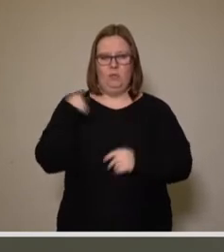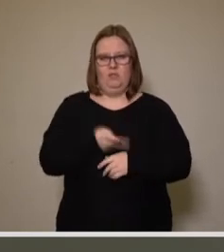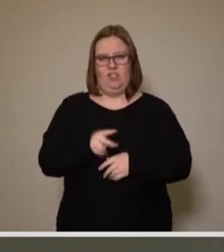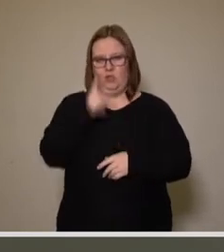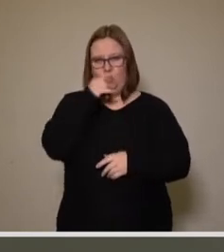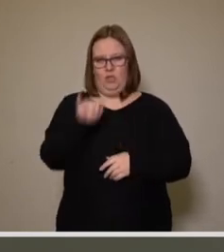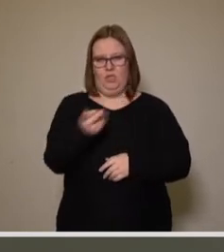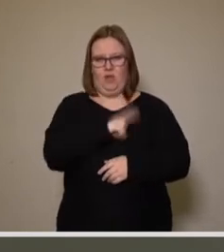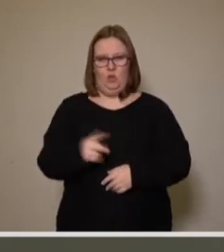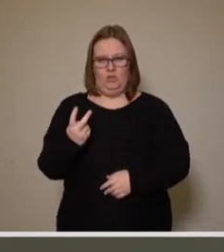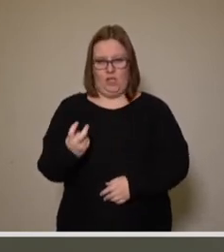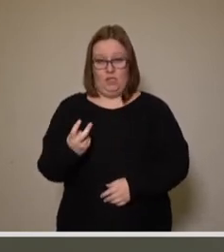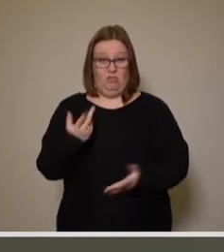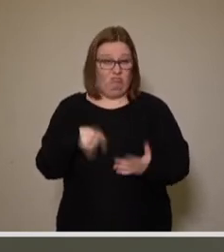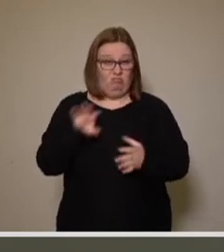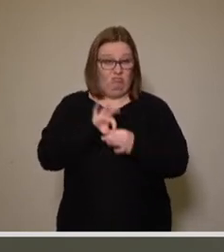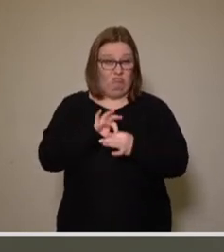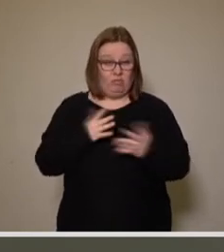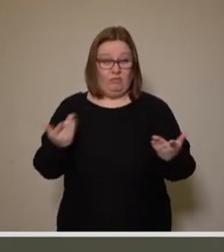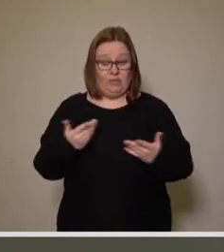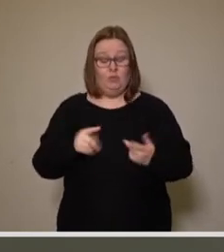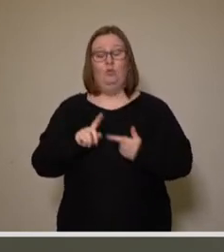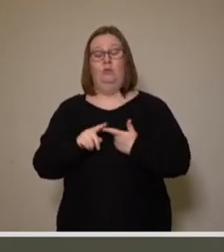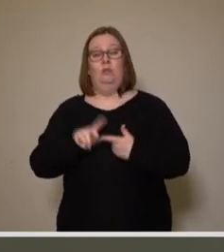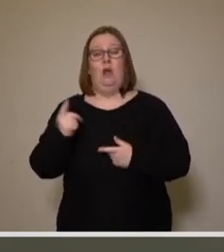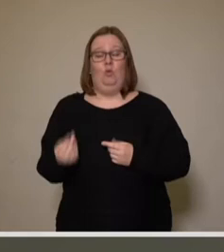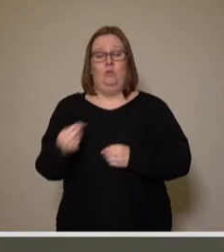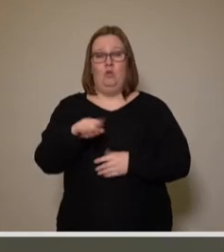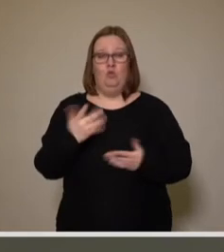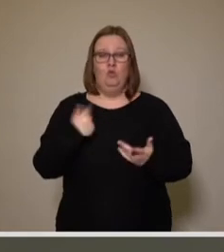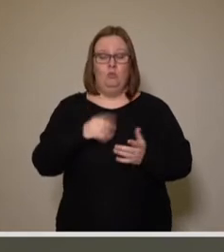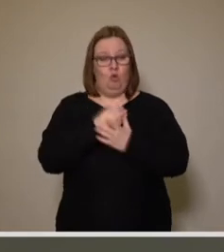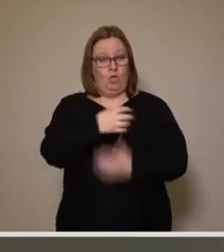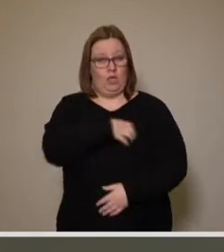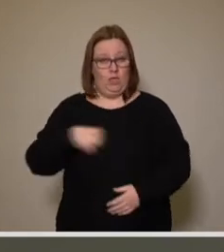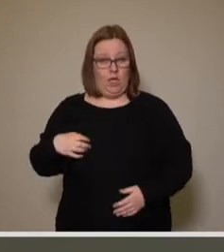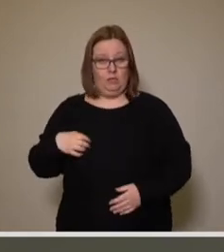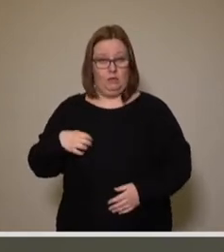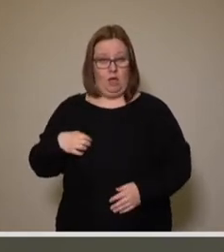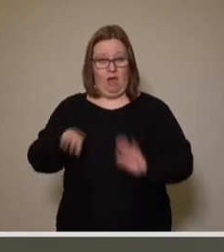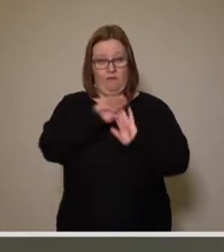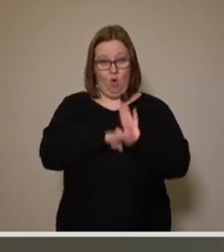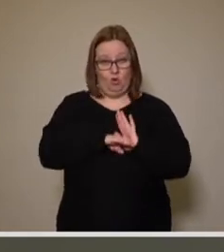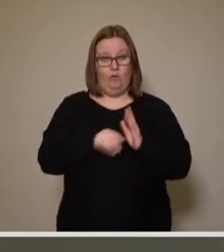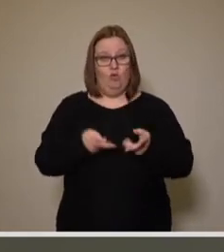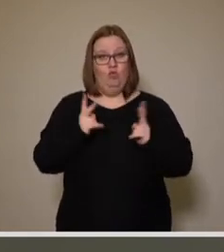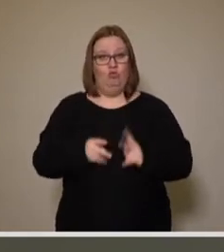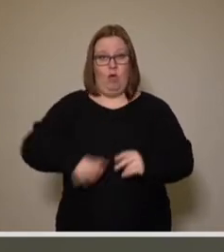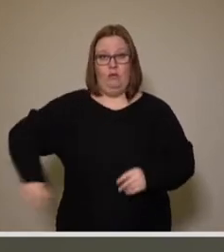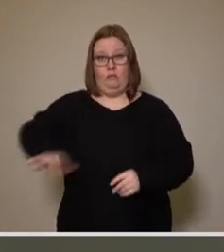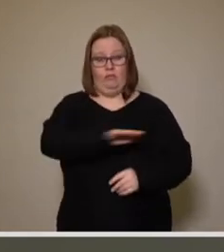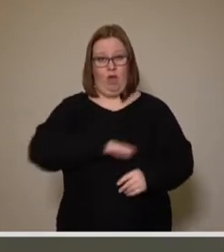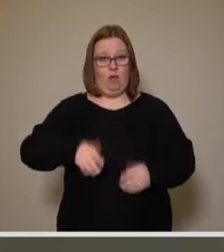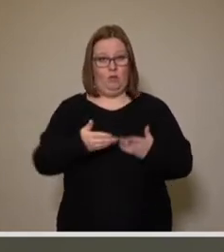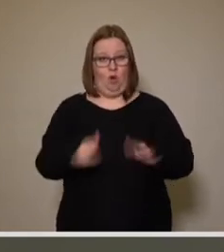Juni 2020? Und zum zweiten die Frage, wird die Dresdner Verordnung zu den stadtweiten Sonntagsöffnungen im